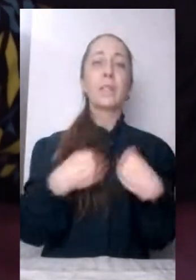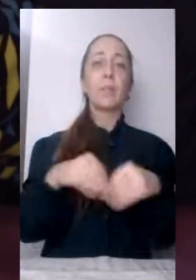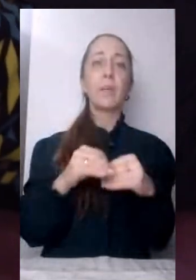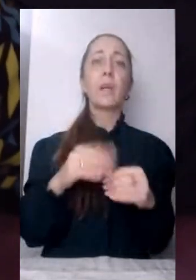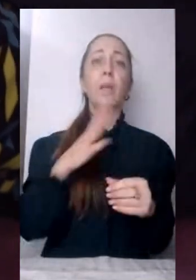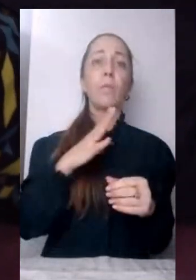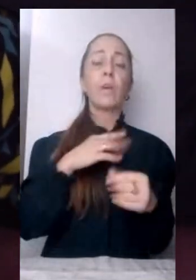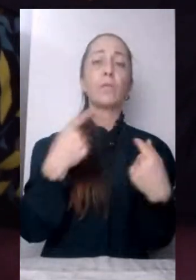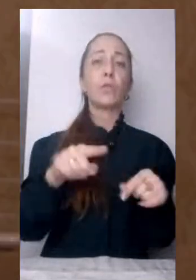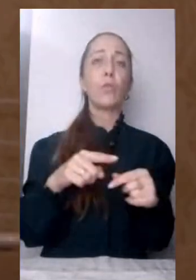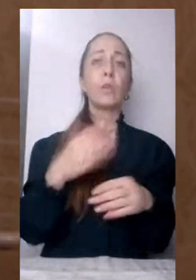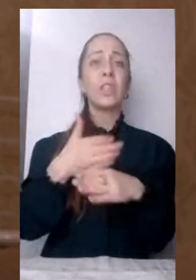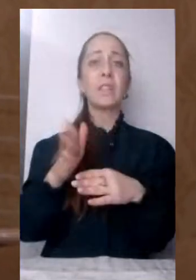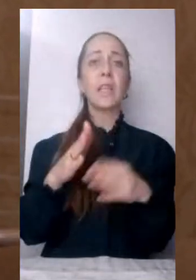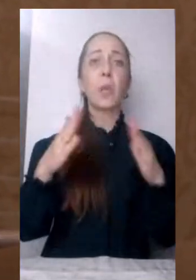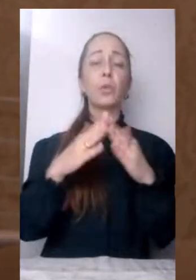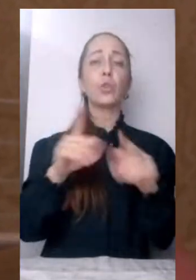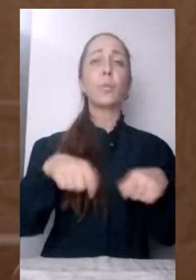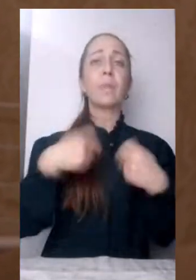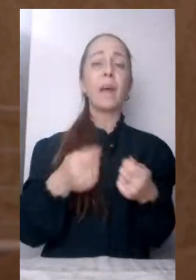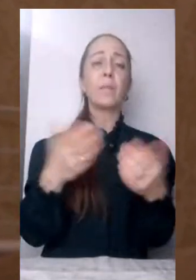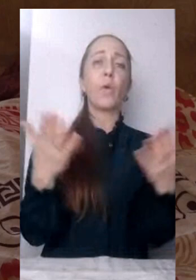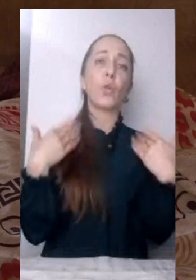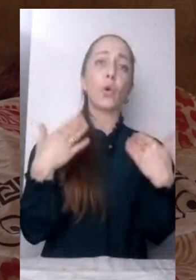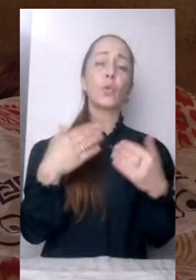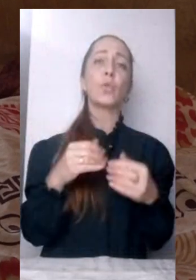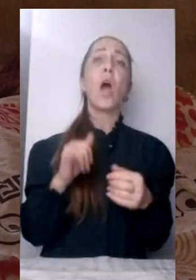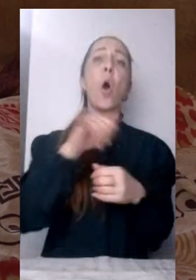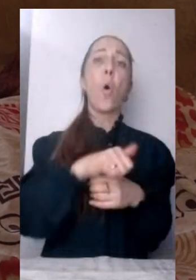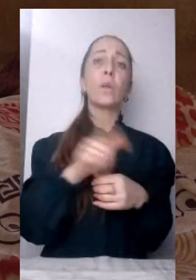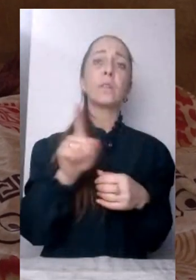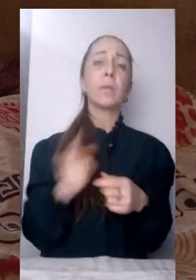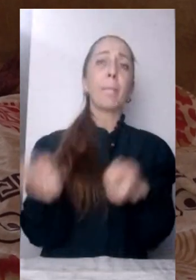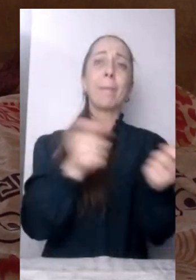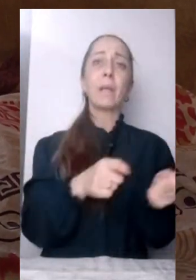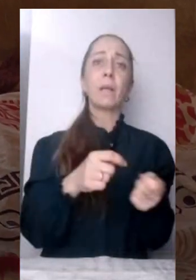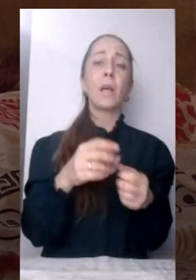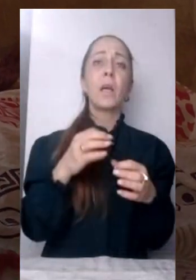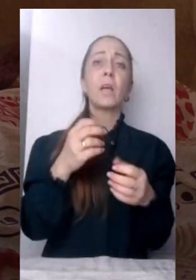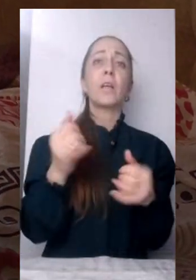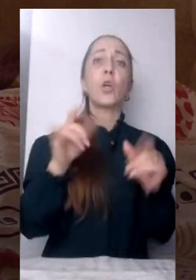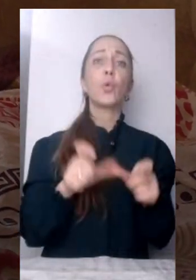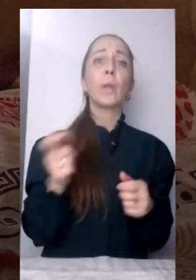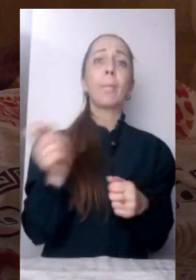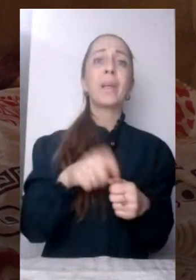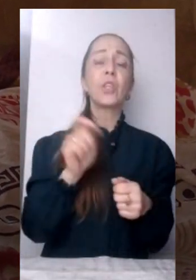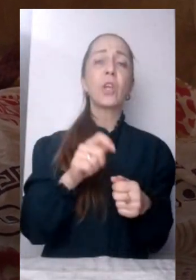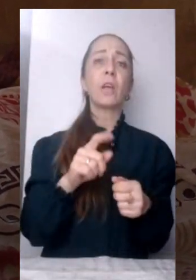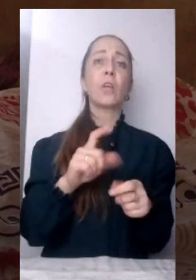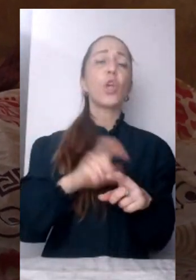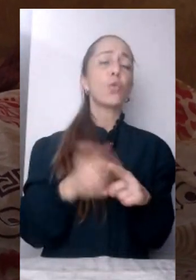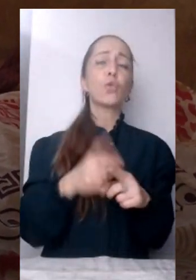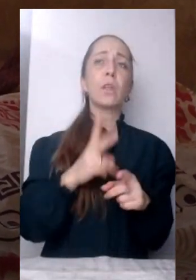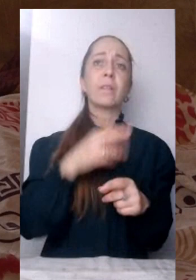дати перепочити гостям, пояснює господар В'ячеслав Подкользін. Люди приїжджають дуже, як вам сказати, після цього, їм хочеться